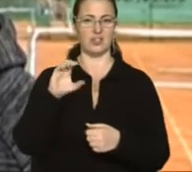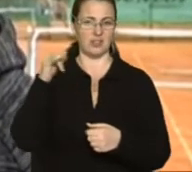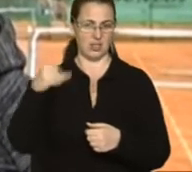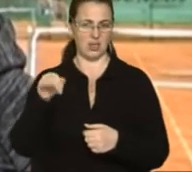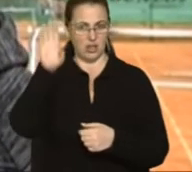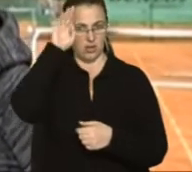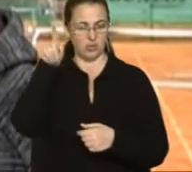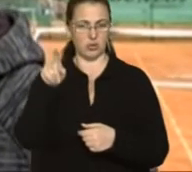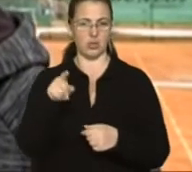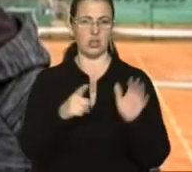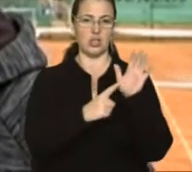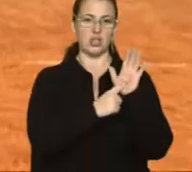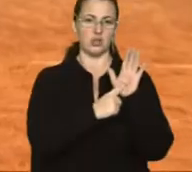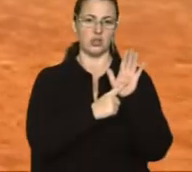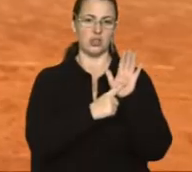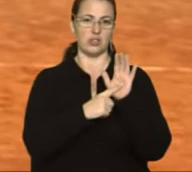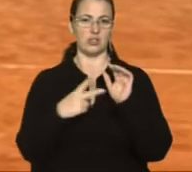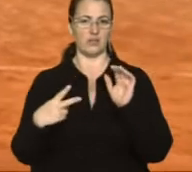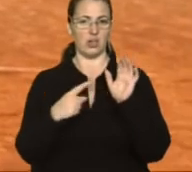-0-6-2 і 6-0-6-3.